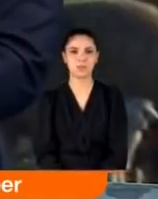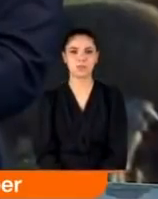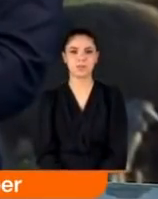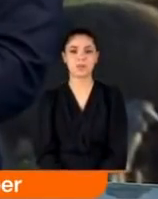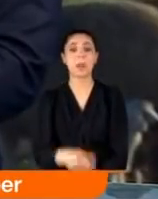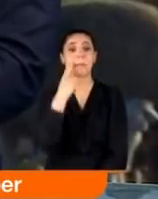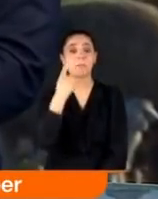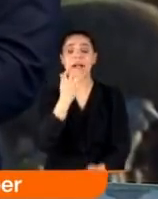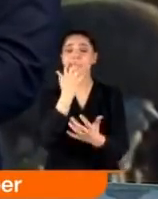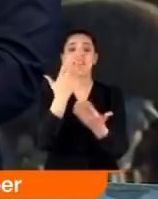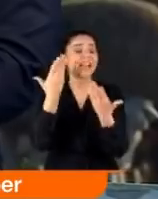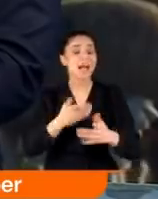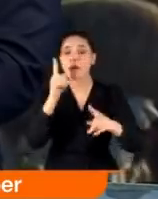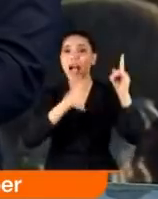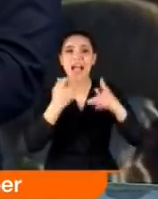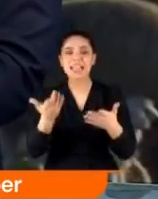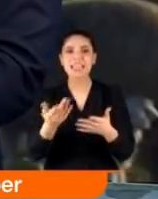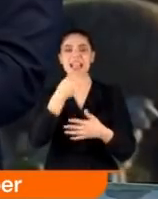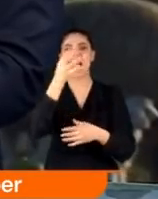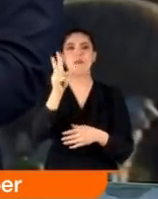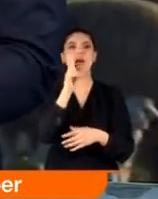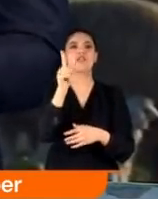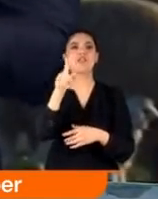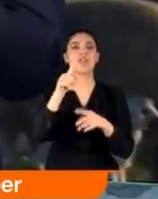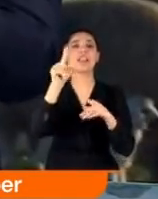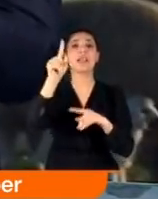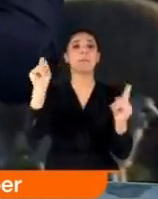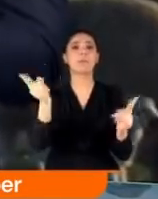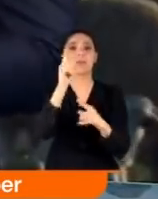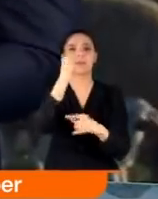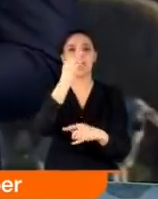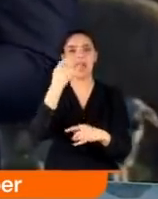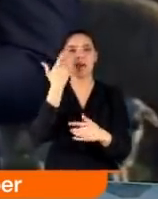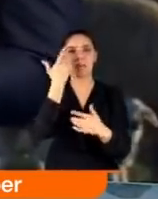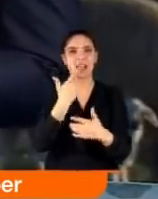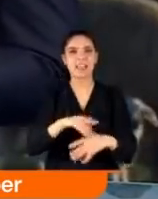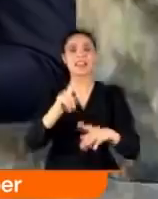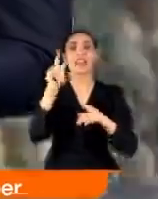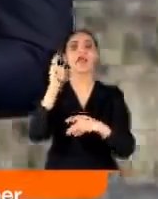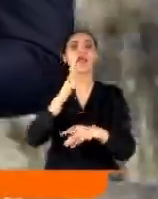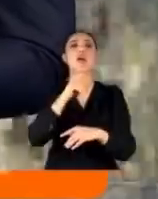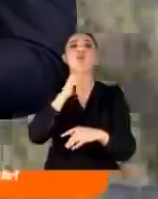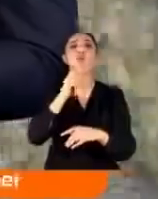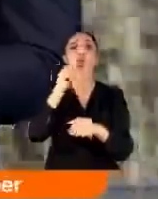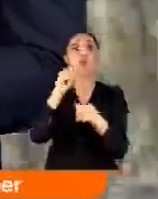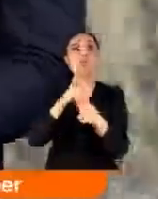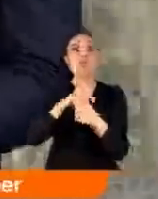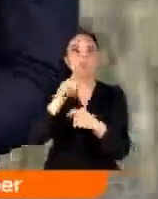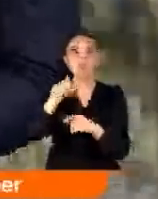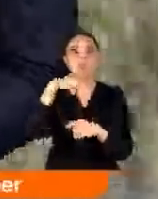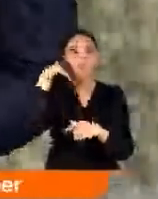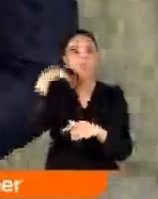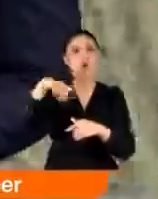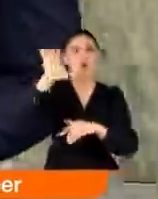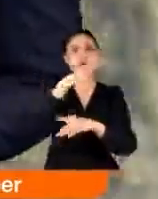Bakalım hangi öneriler kabul görecek. Mültenimizin sonuna doğru ekranlarımıza ilginç bir haber getirmek istedik. Tunceli Çemişkesek'te sürüsünü tüm